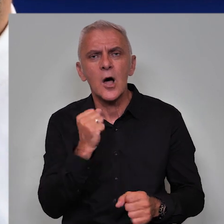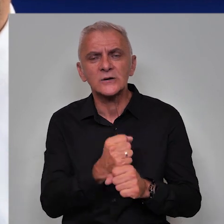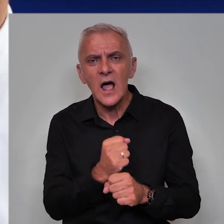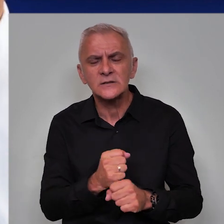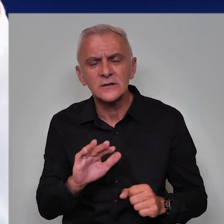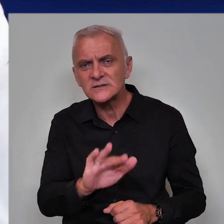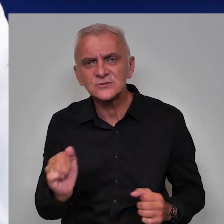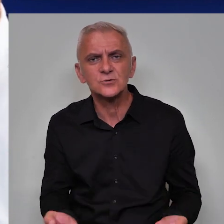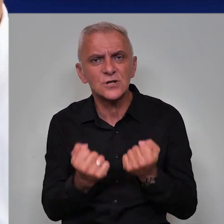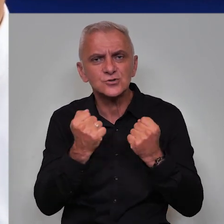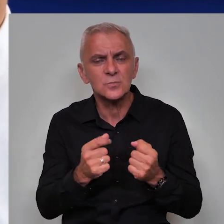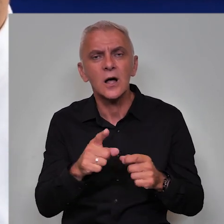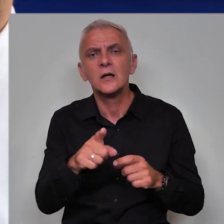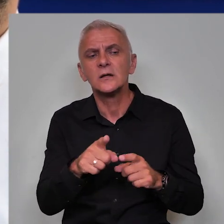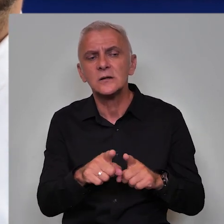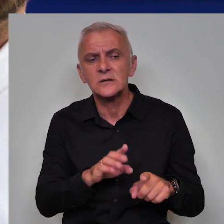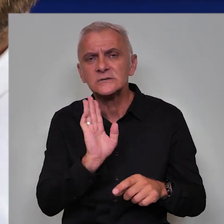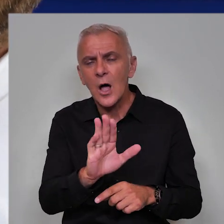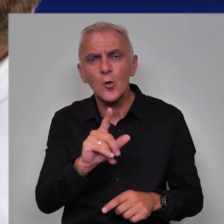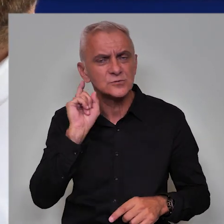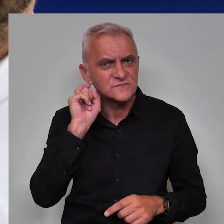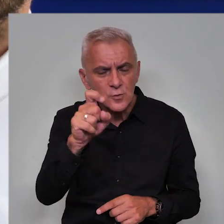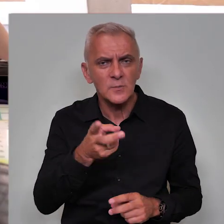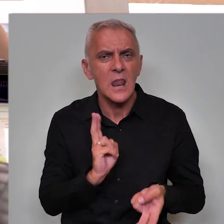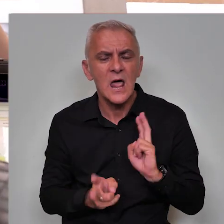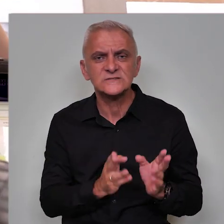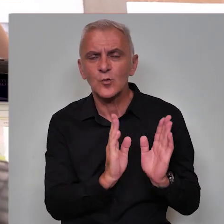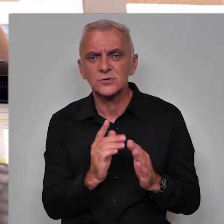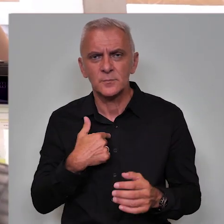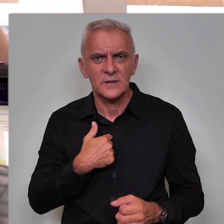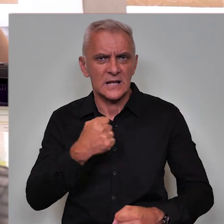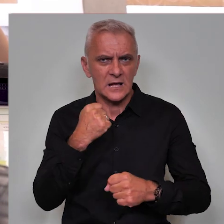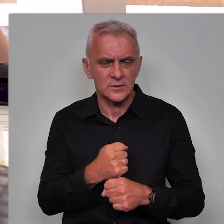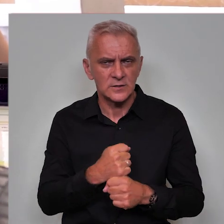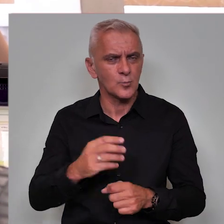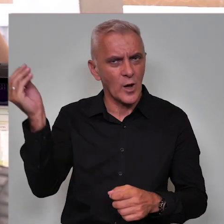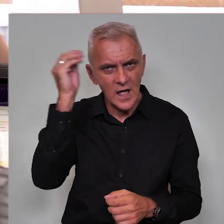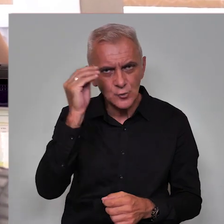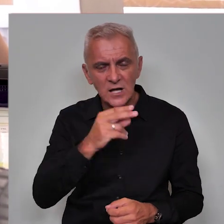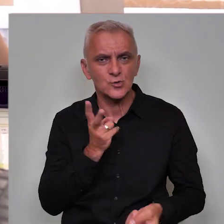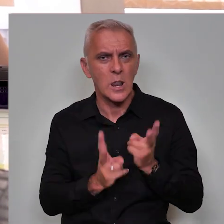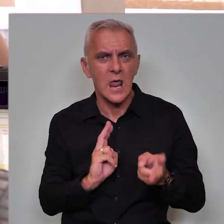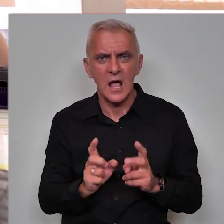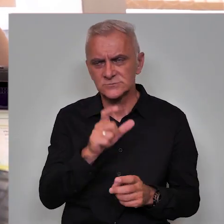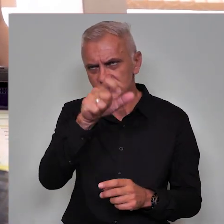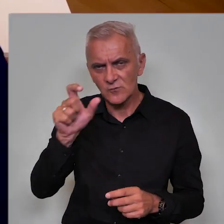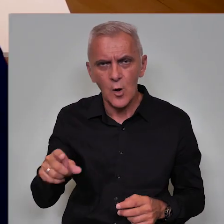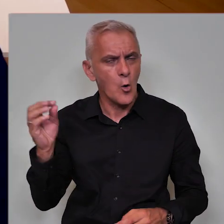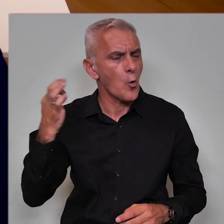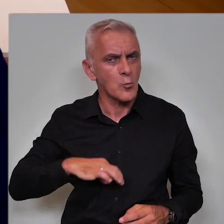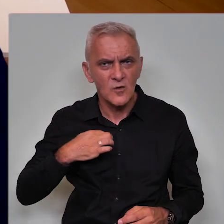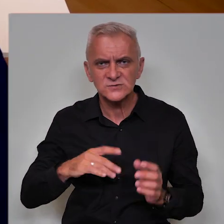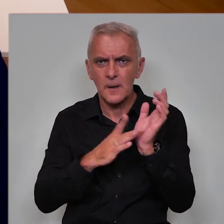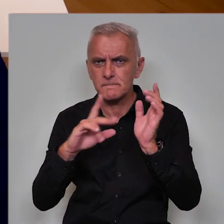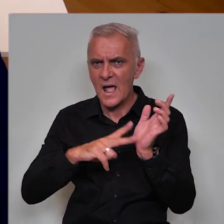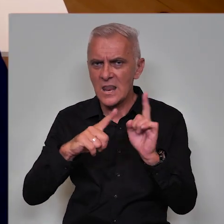tako i sa nadarom djecom, tako i u svakodnevnom nastavnom procesu. Mi vršimo edukaciju samog nastavnog kadra, obavezno